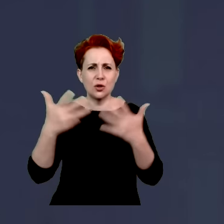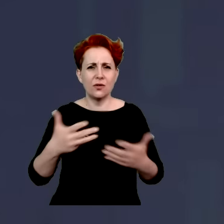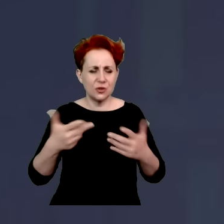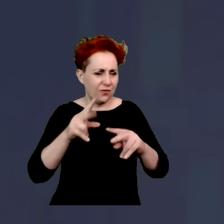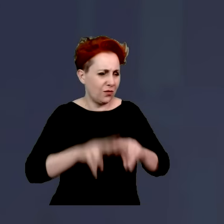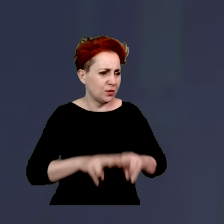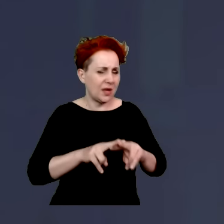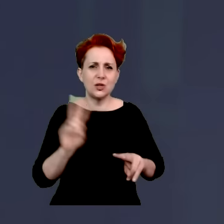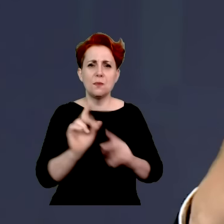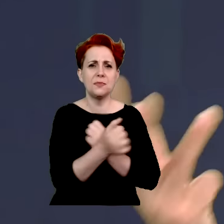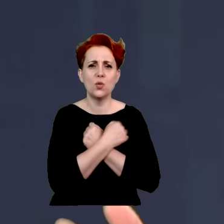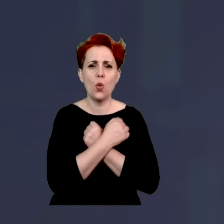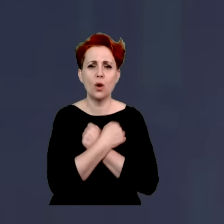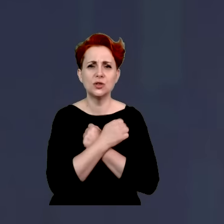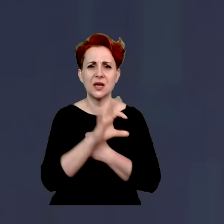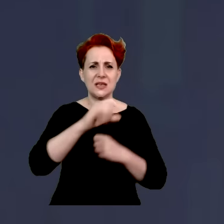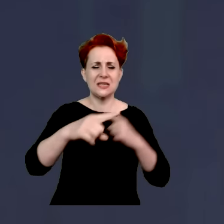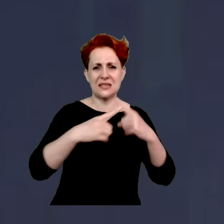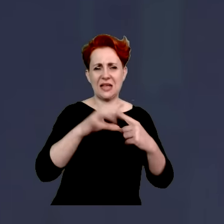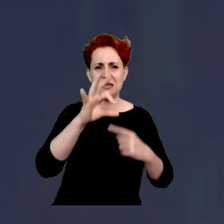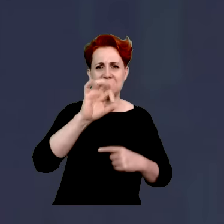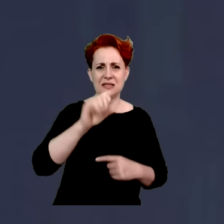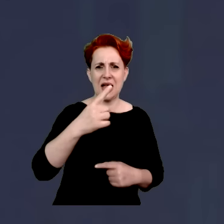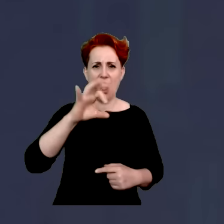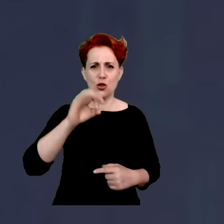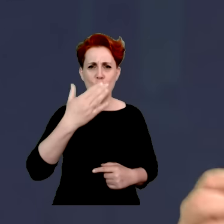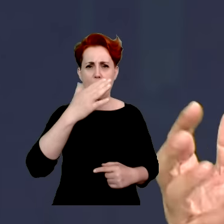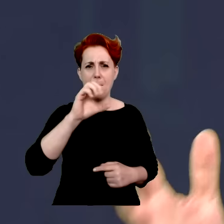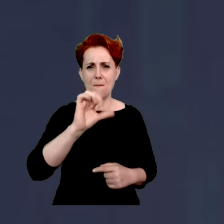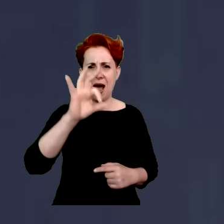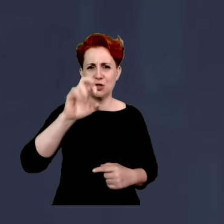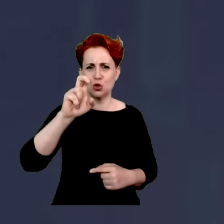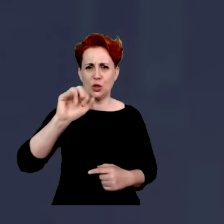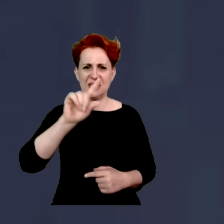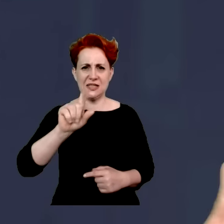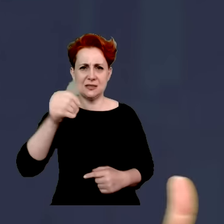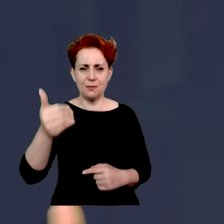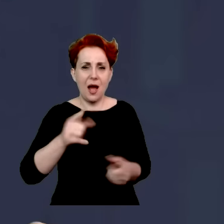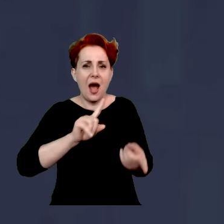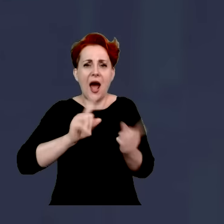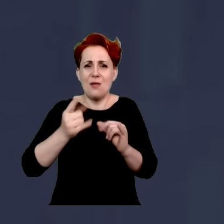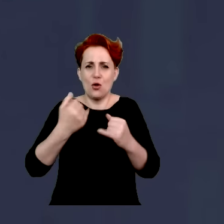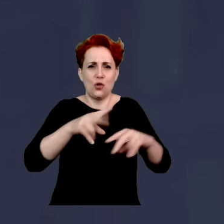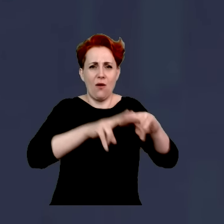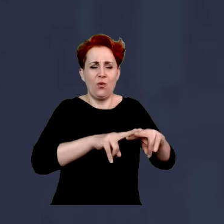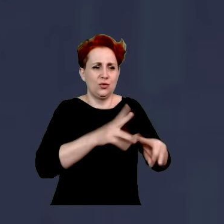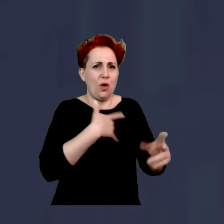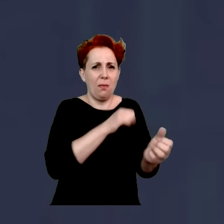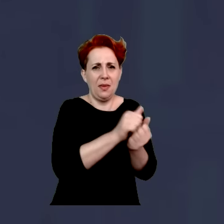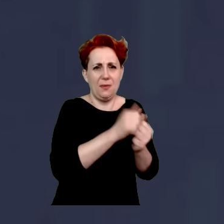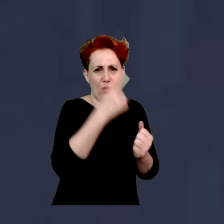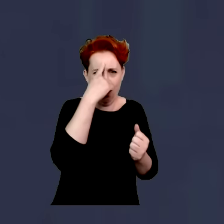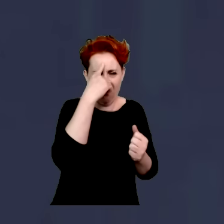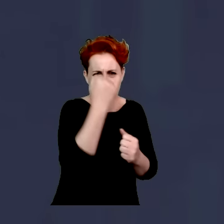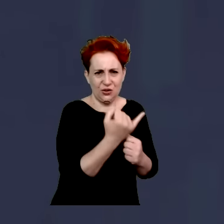Miłośników Seksu Sadomasochistycznego. Albo dla fundacji zajmujących się de facto deprawacją dzieci w polskich